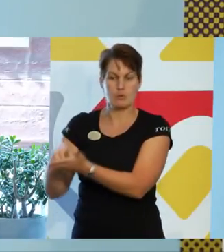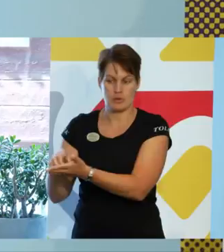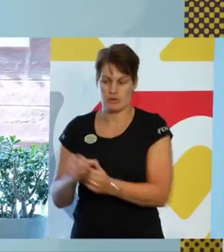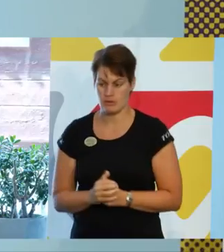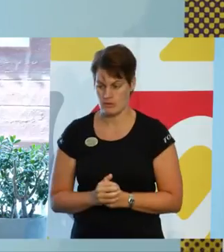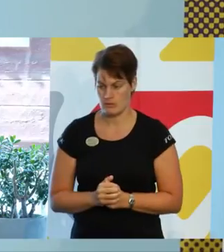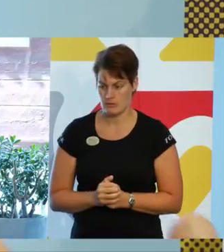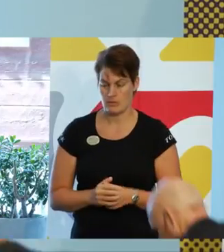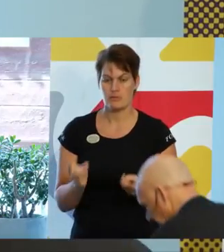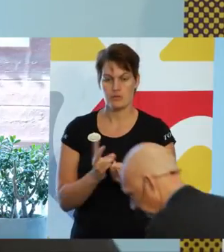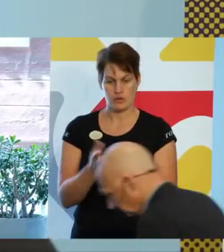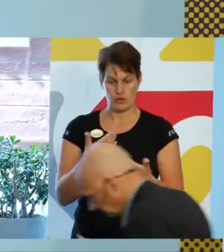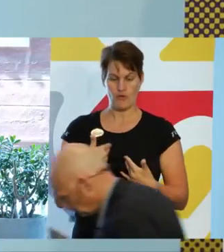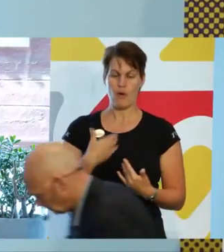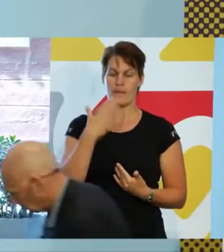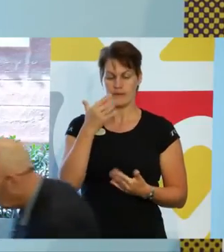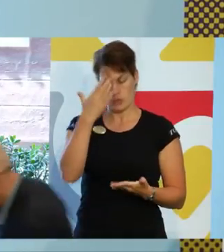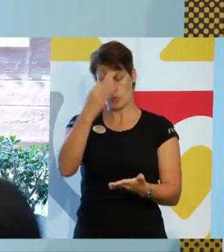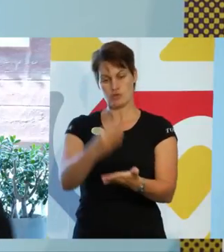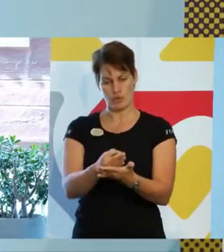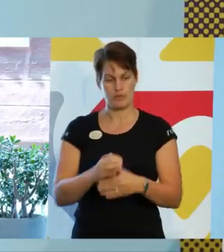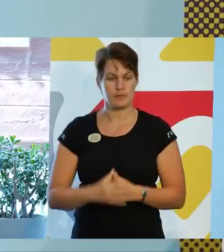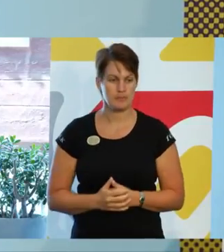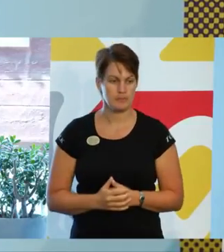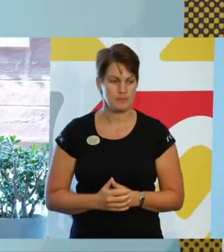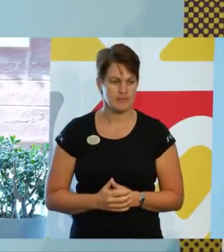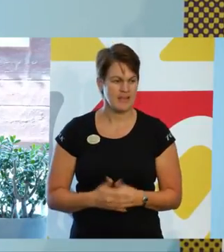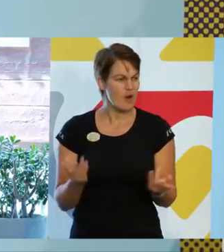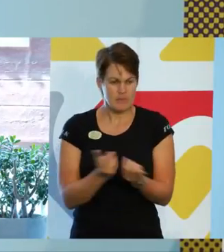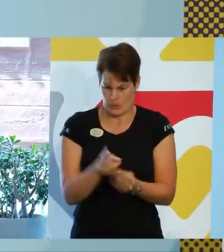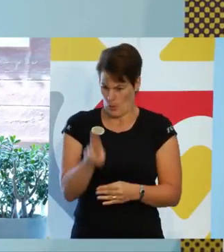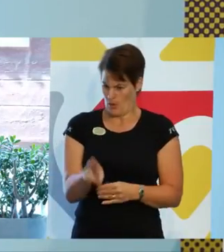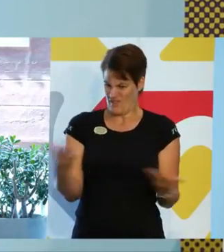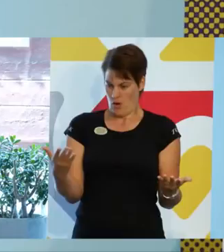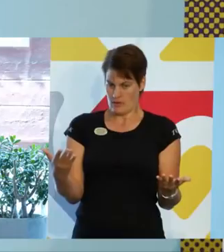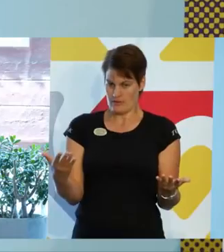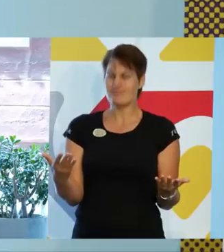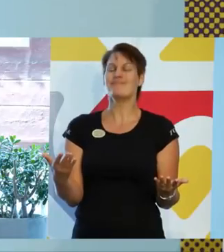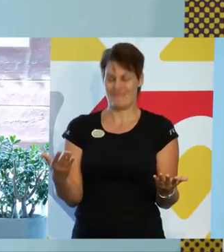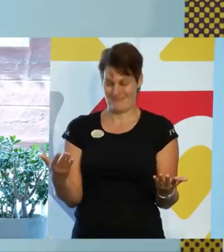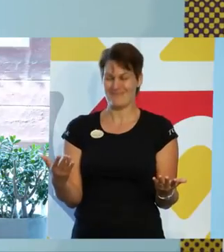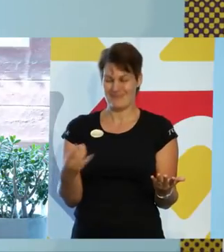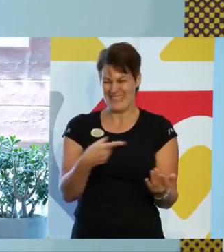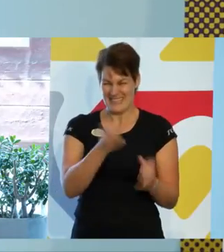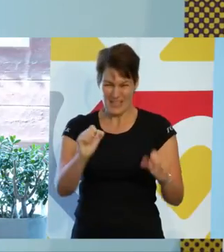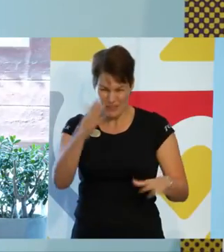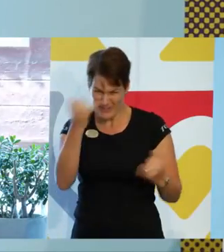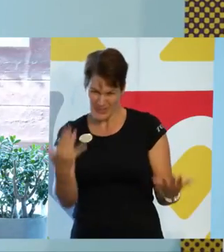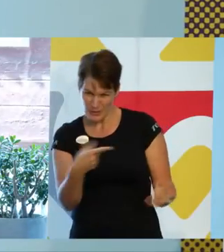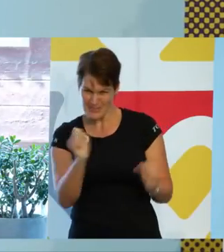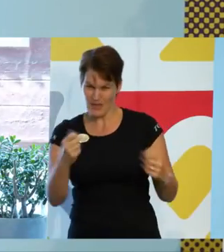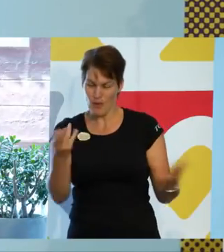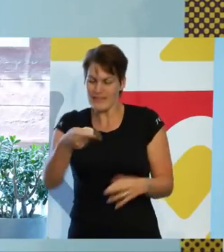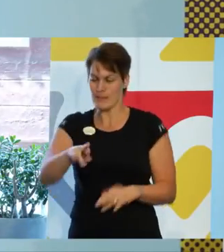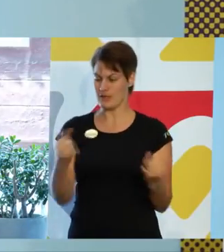detta viktiga kunskapsområde. Vad det konkret innebär kommer ni att få ta del av och få exempel